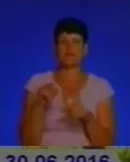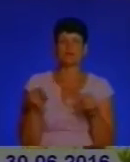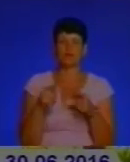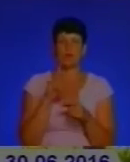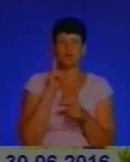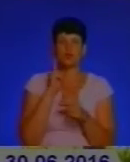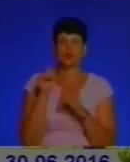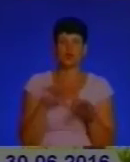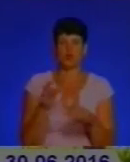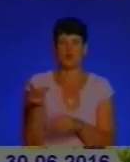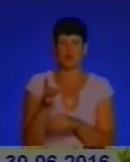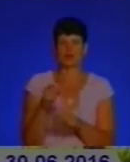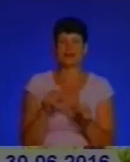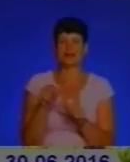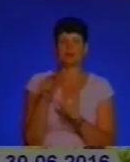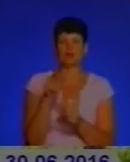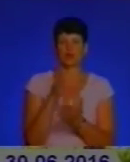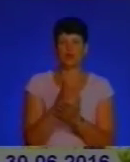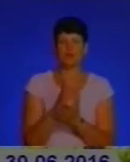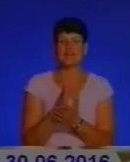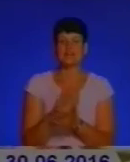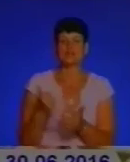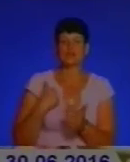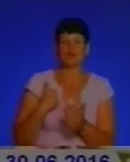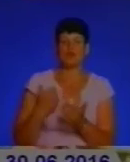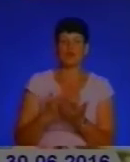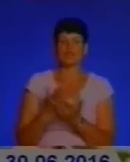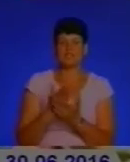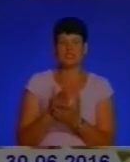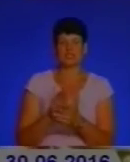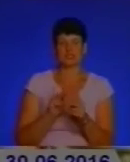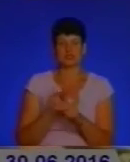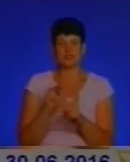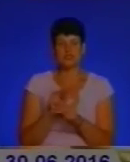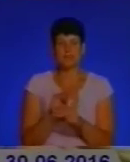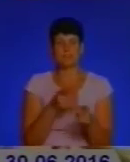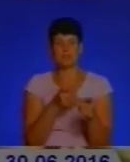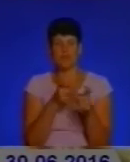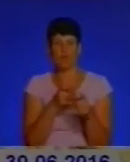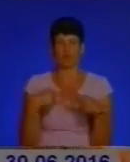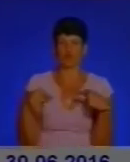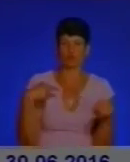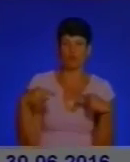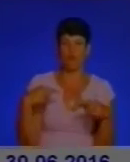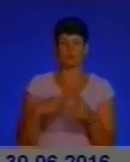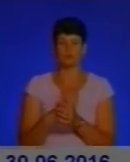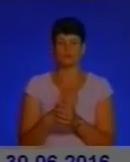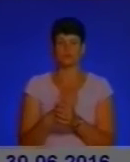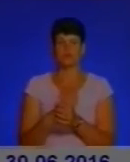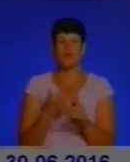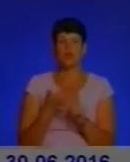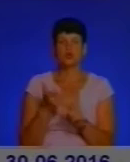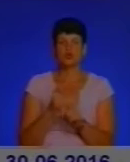районах. Крім того, проходить військово-польовий вишкіл, турніри із пейнтболу, футболу та волейболу. Дуже важливо,